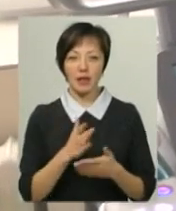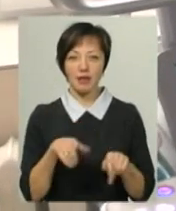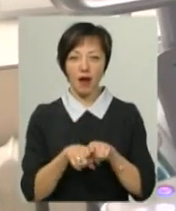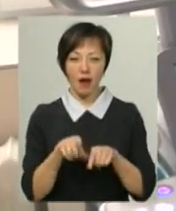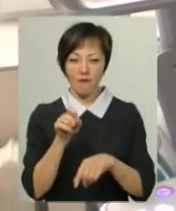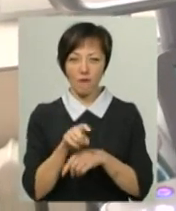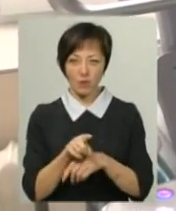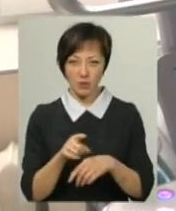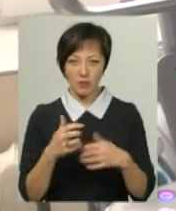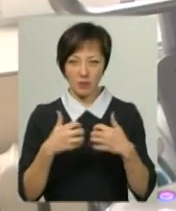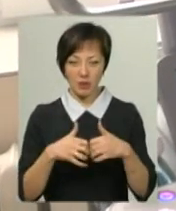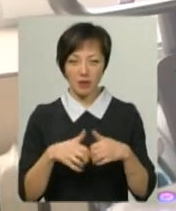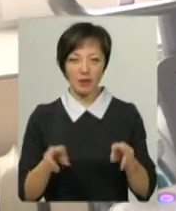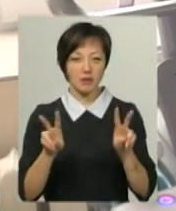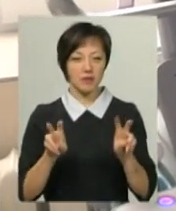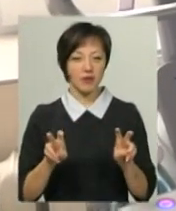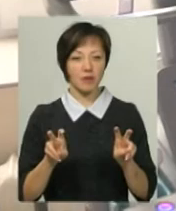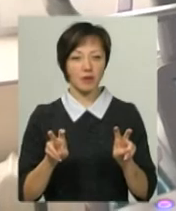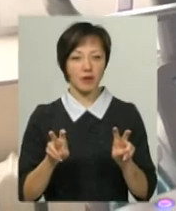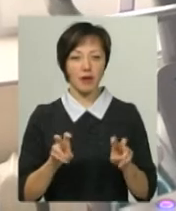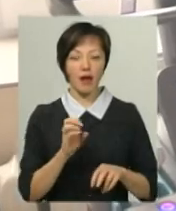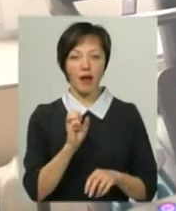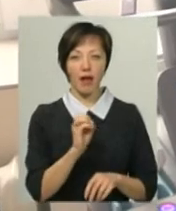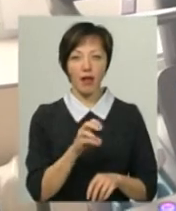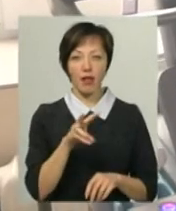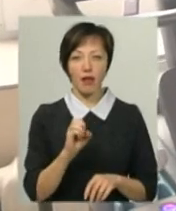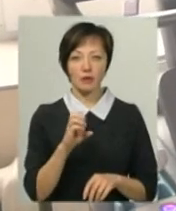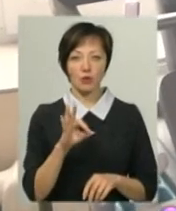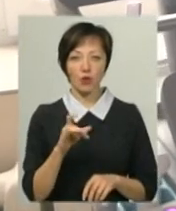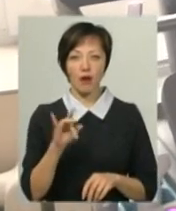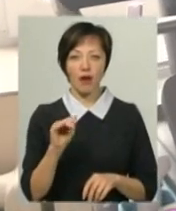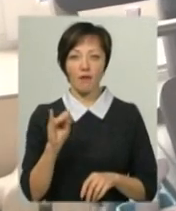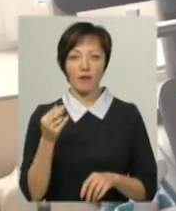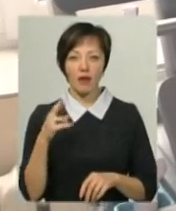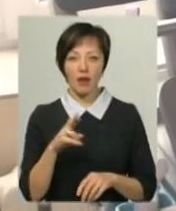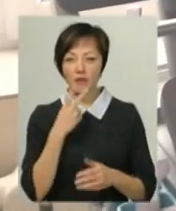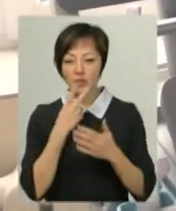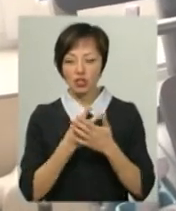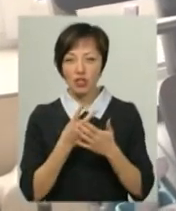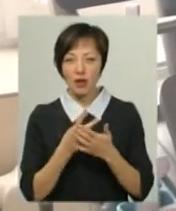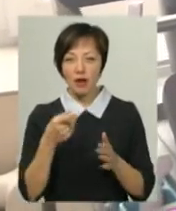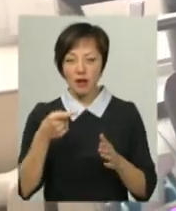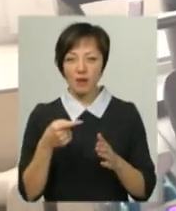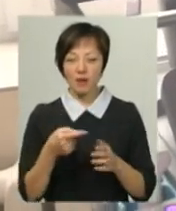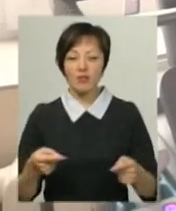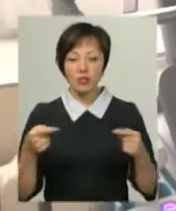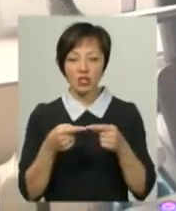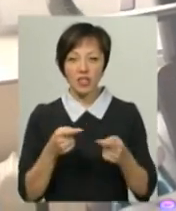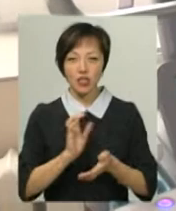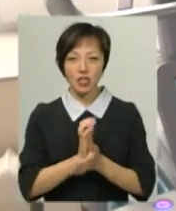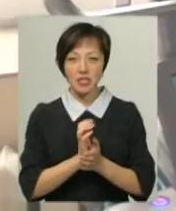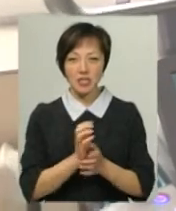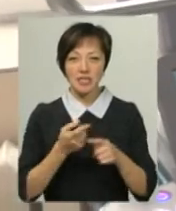так називаємо я, еластографія, яка дозволяє визначати щільність тканин. Це нове в цьому